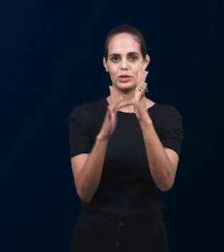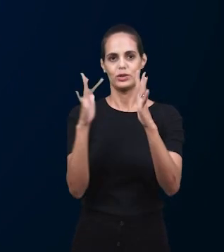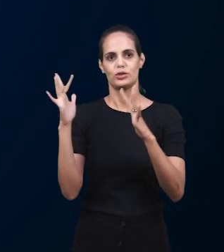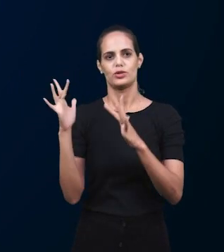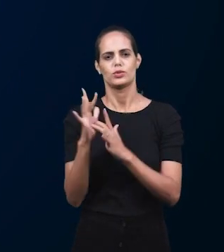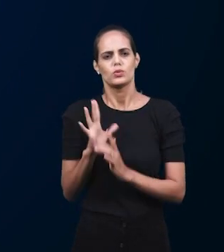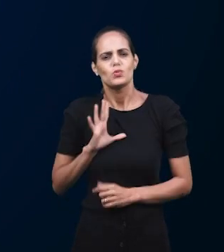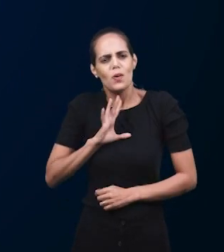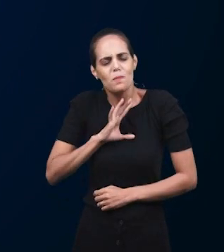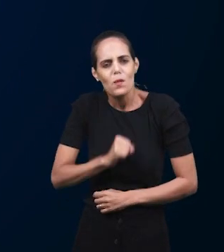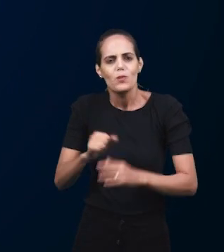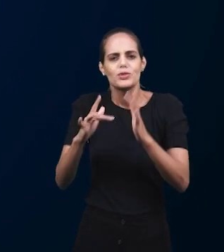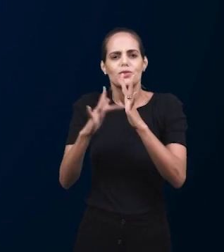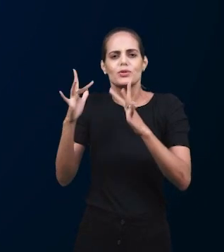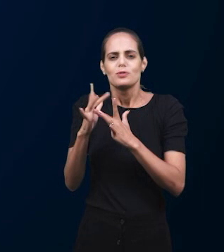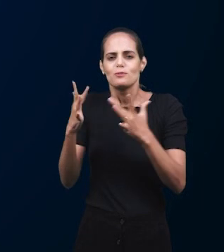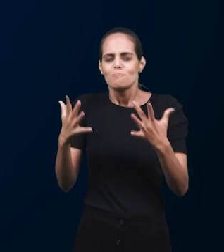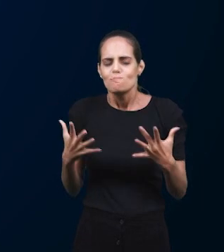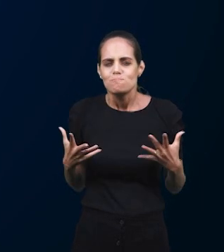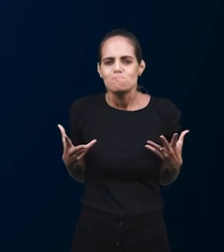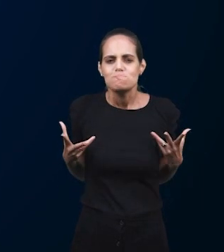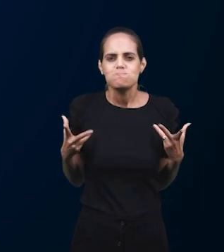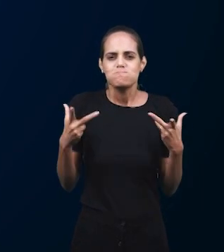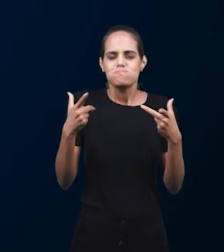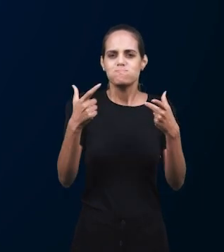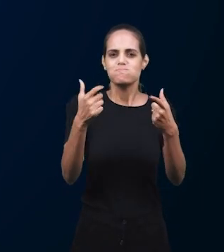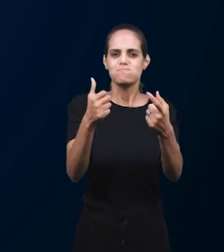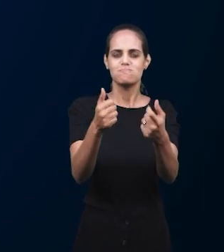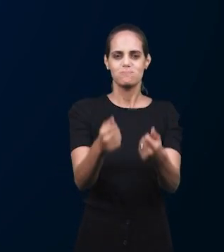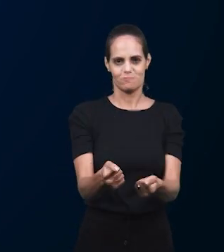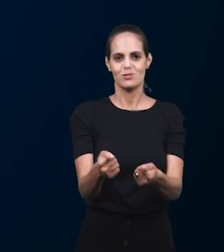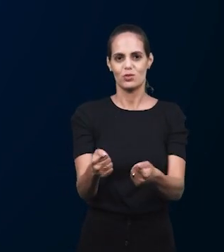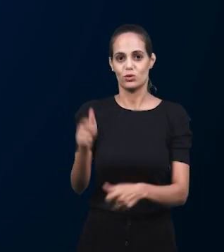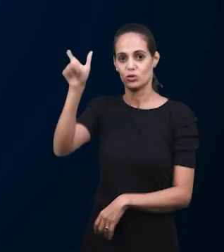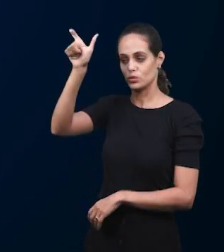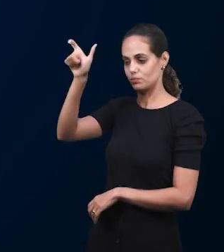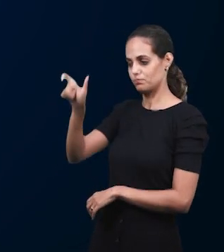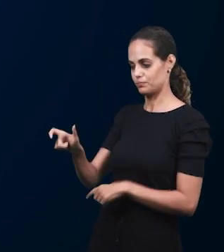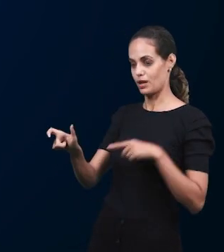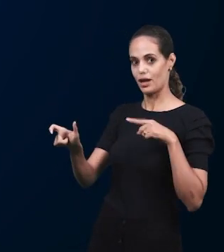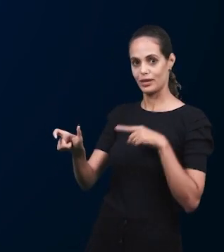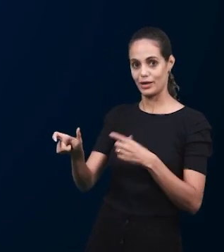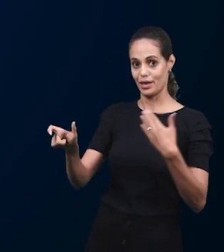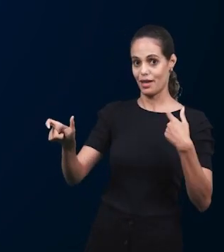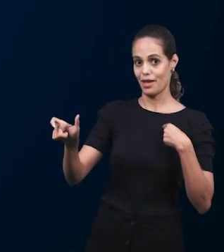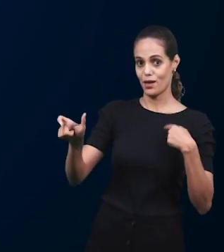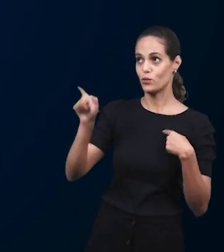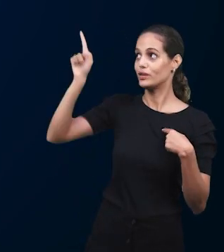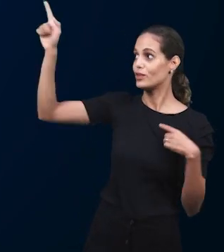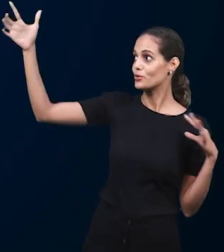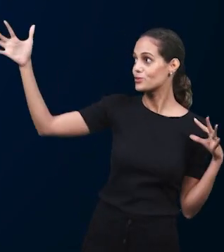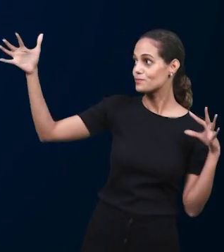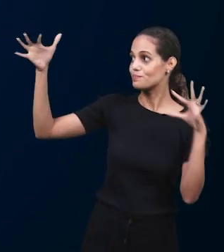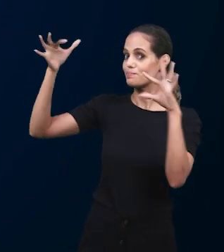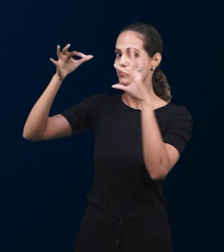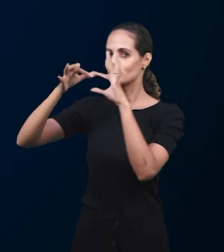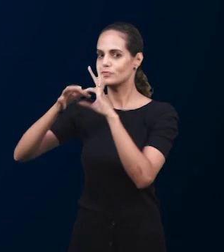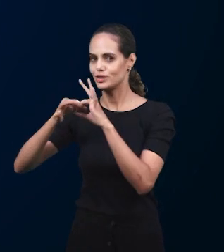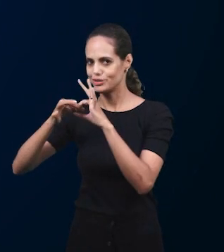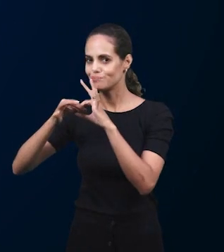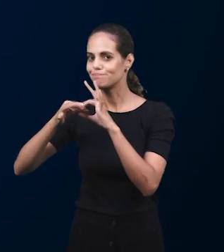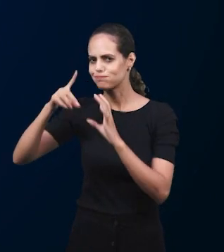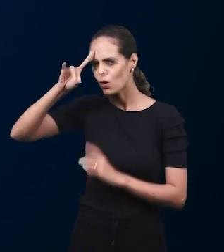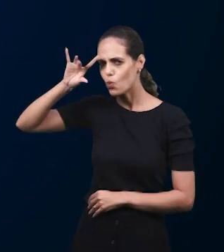крови Господа Иисуса. Любовь Божия настолько велика, что Он стал посредником между мною и